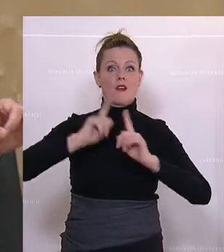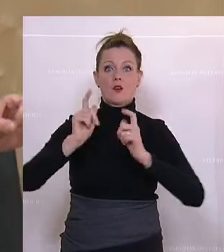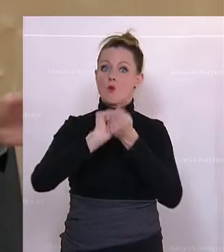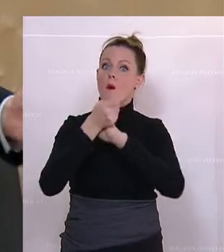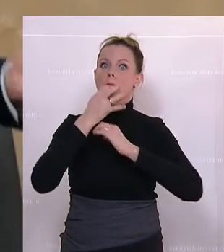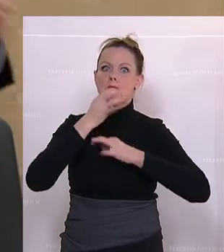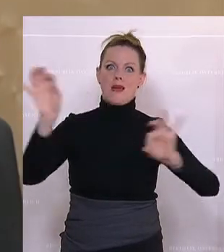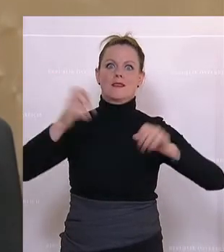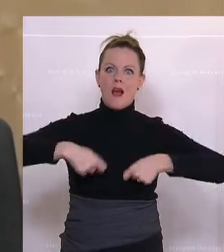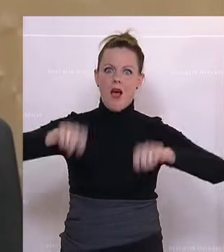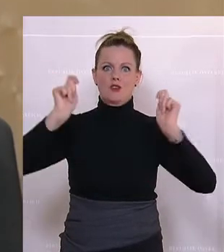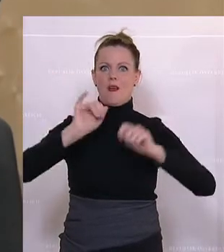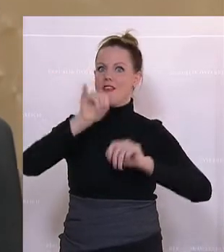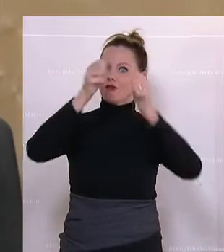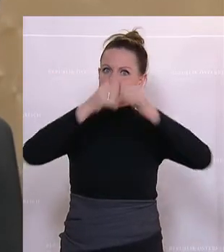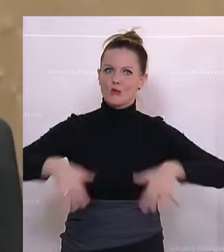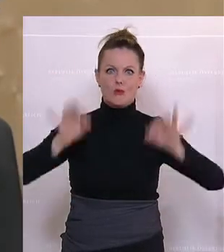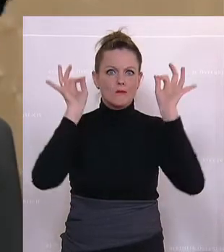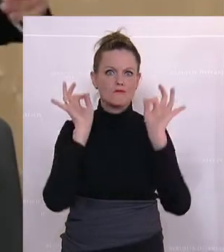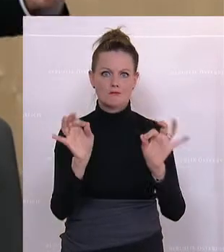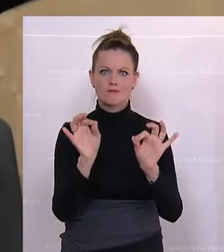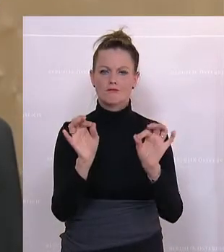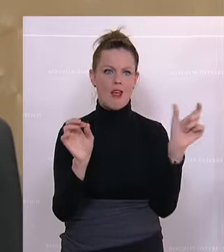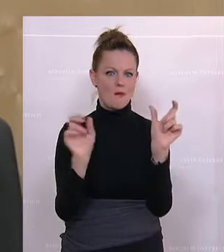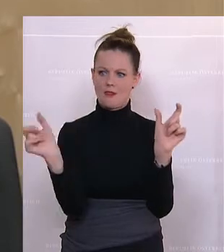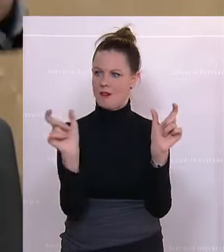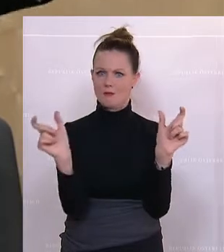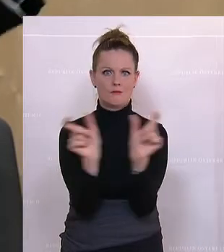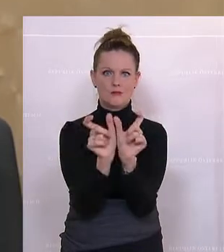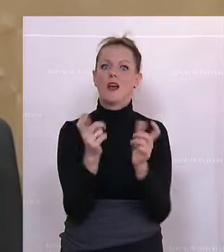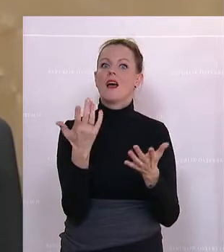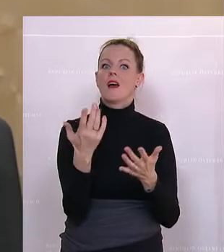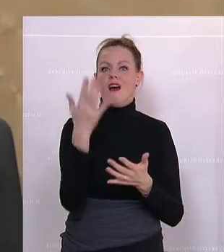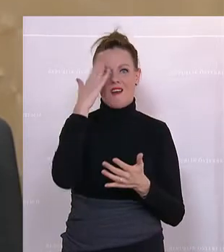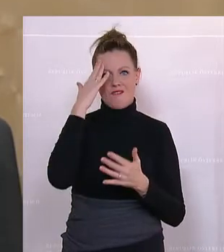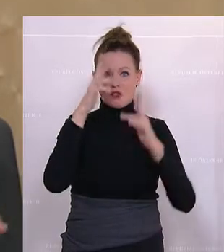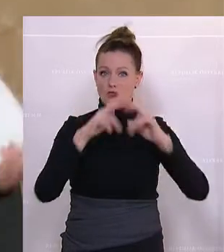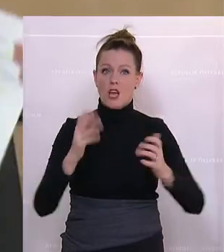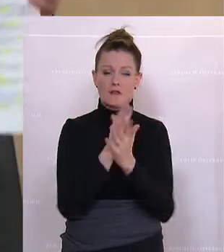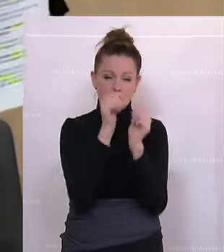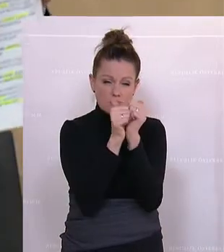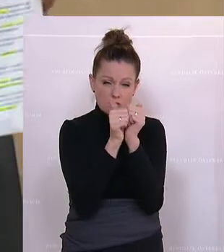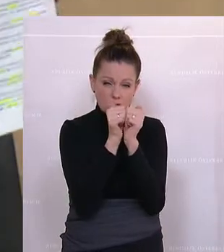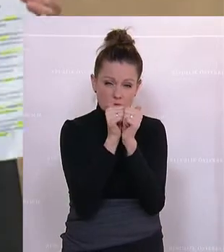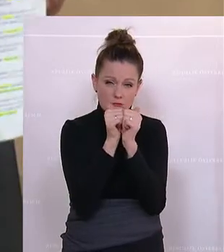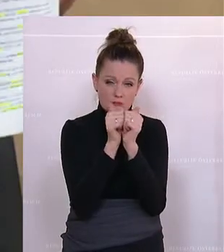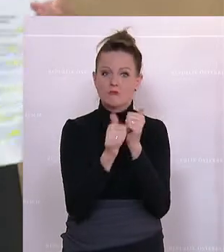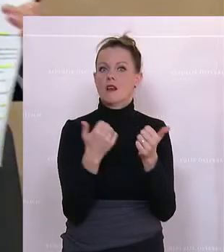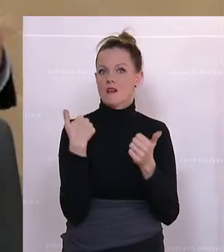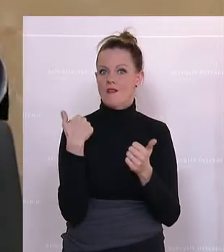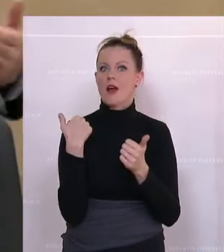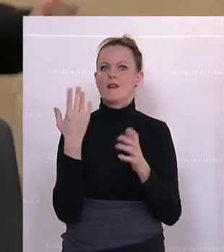ausgebaut ist und die Infrastruktur, das sind die beiden Elemente, die hier wissenschaftlich berechnend herangezogen wurden, dann wird sich auch diese Lücke